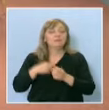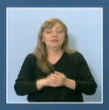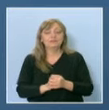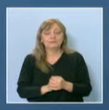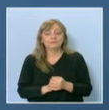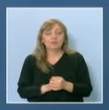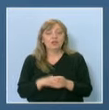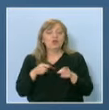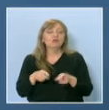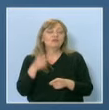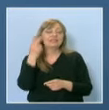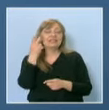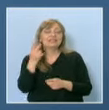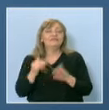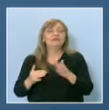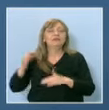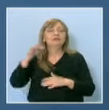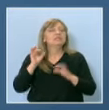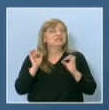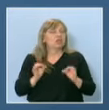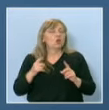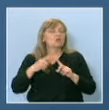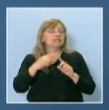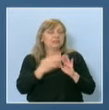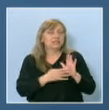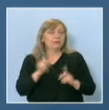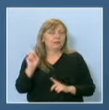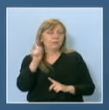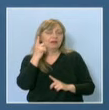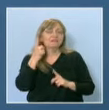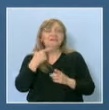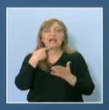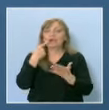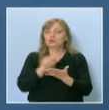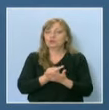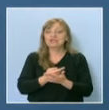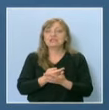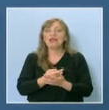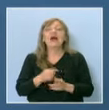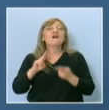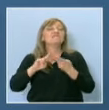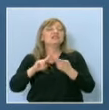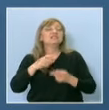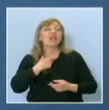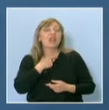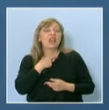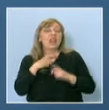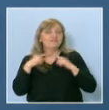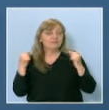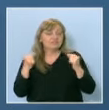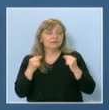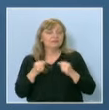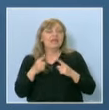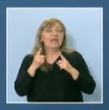Това са две изключително сериозни теми. Първата, както споменахте за Васил Левски, една необятна